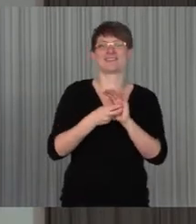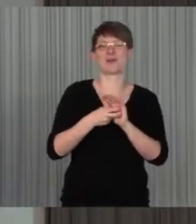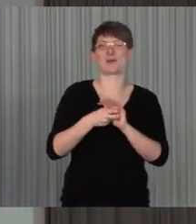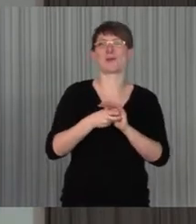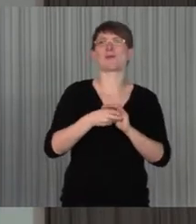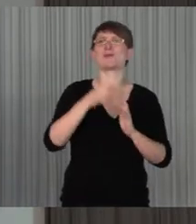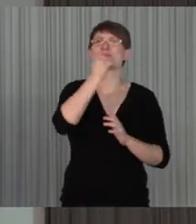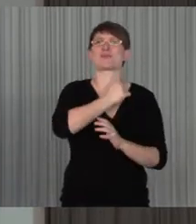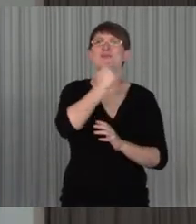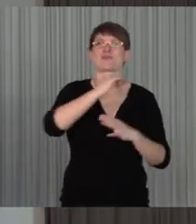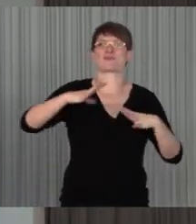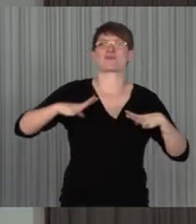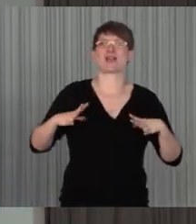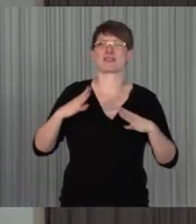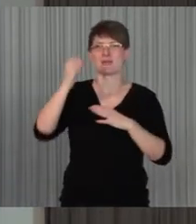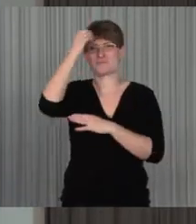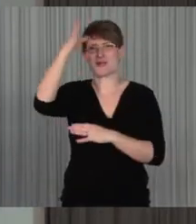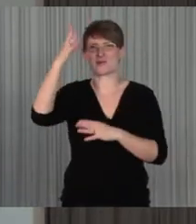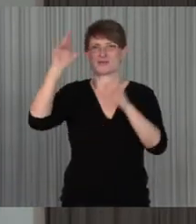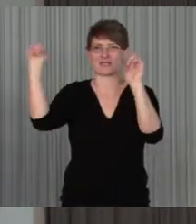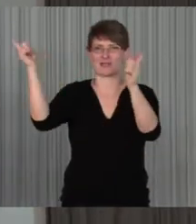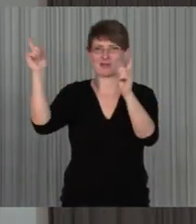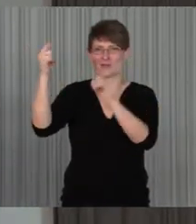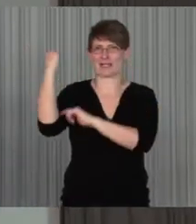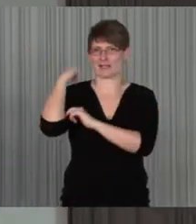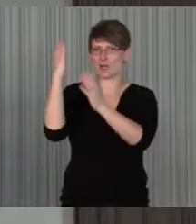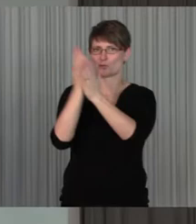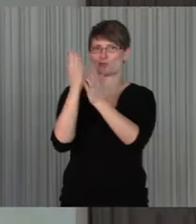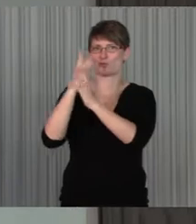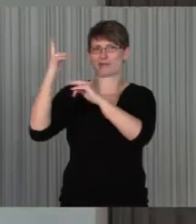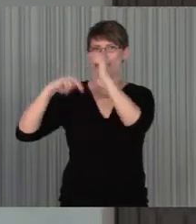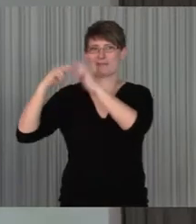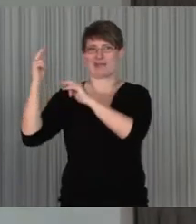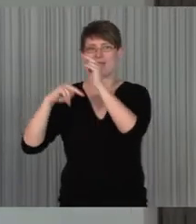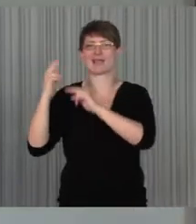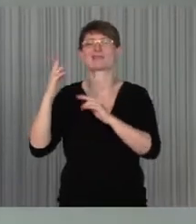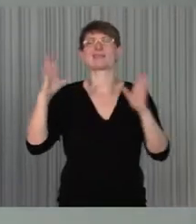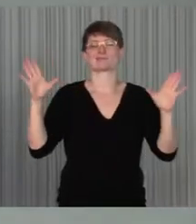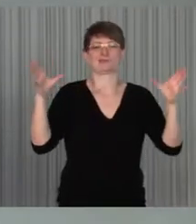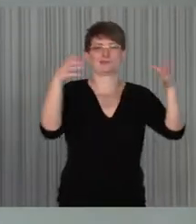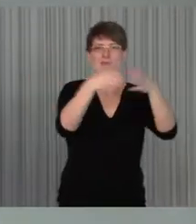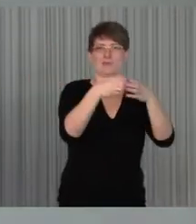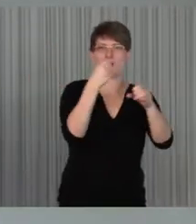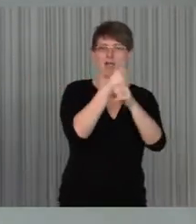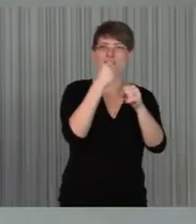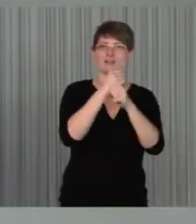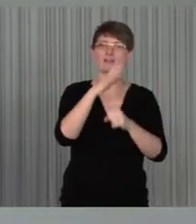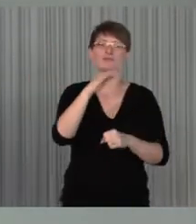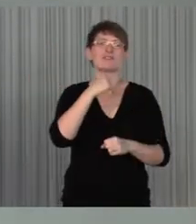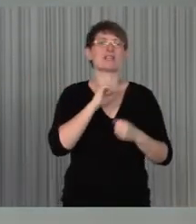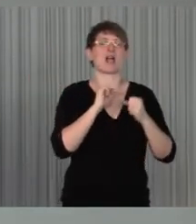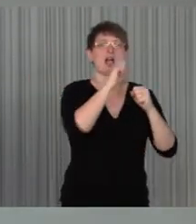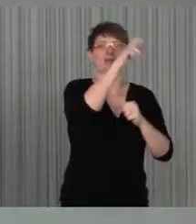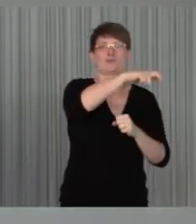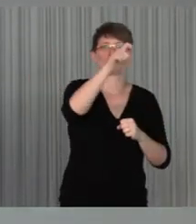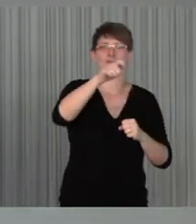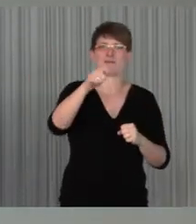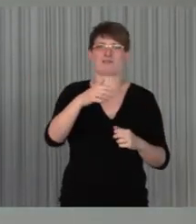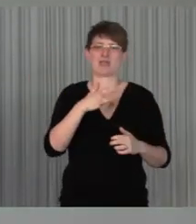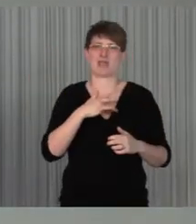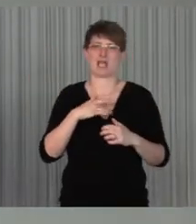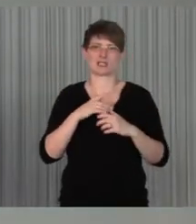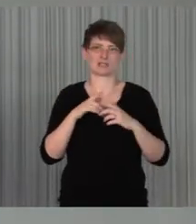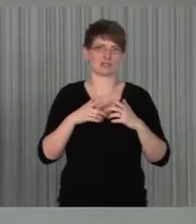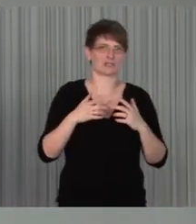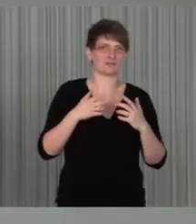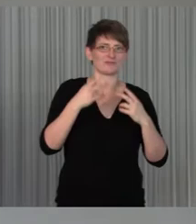gestern auch schon kennengelernt haben. Und das Ziel ist eben tatsächlich Akteure miteinander zu vernetzen. Ein Herzstück